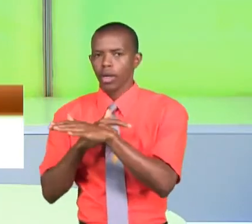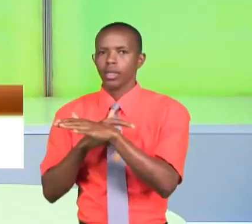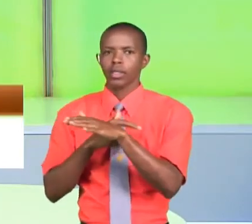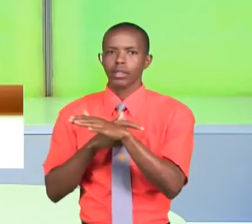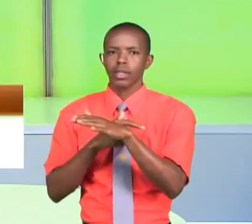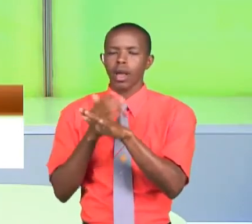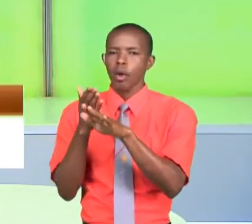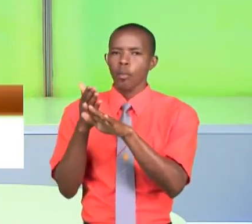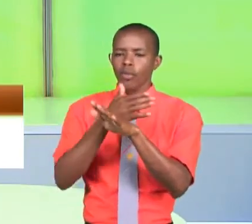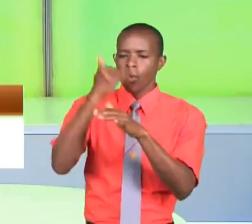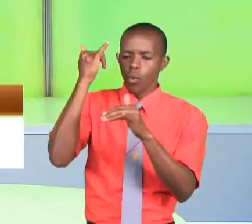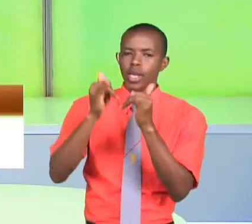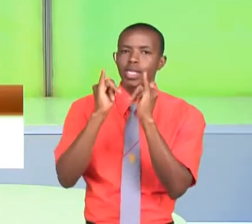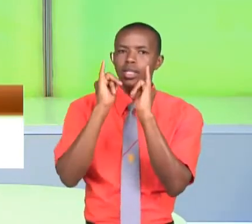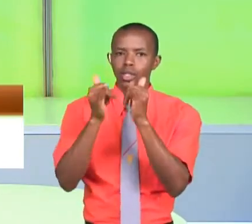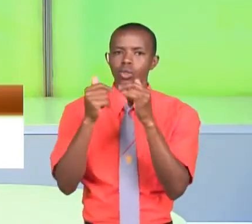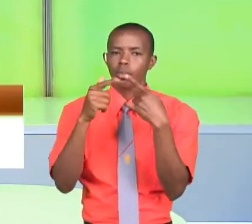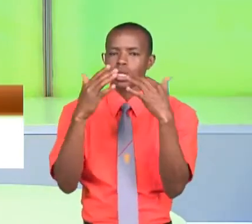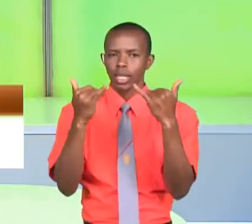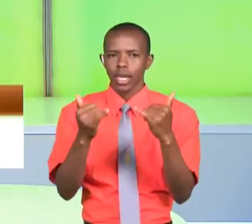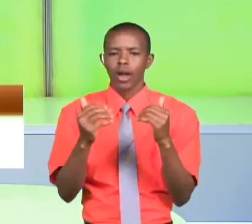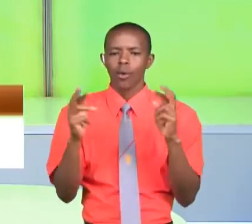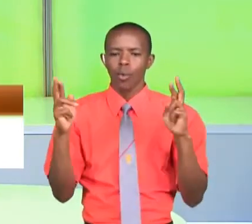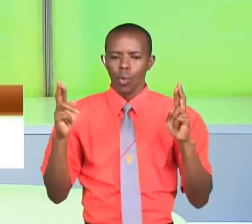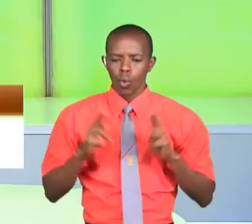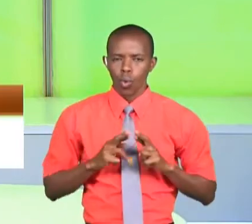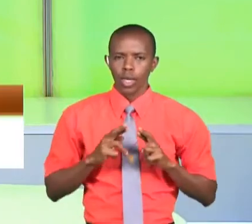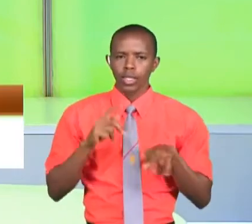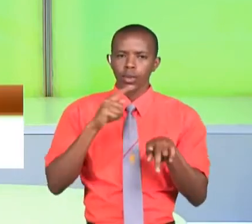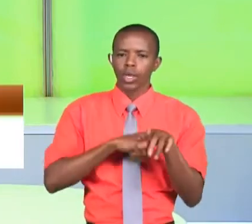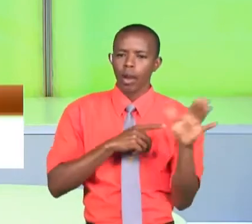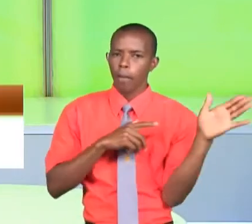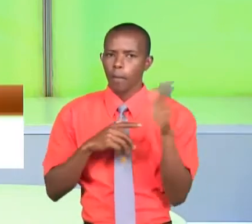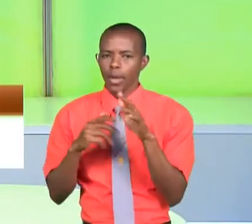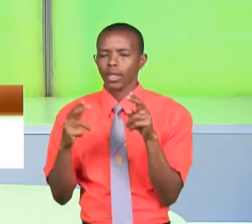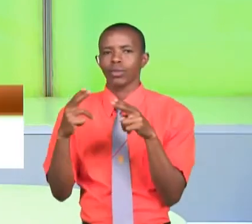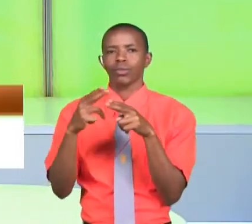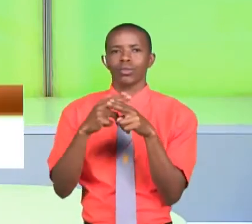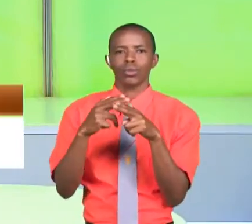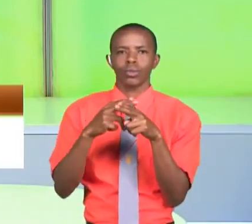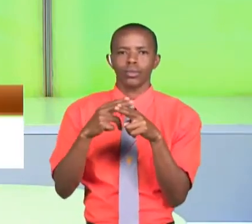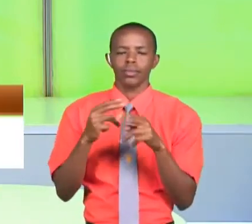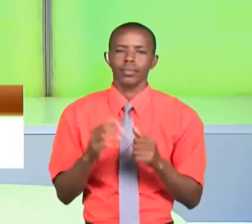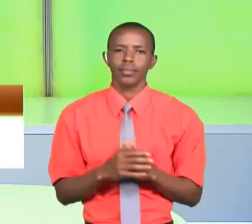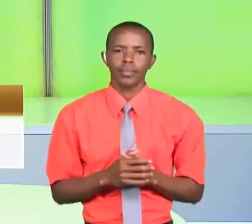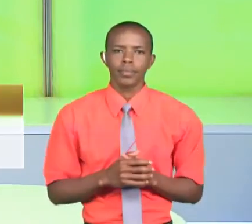tutumalize matangazo haya Lakini kwa sasa tuende kwenye wapumziko Tutarezia baada ya mdo So kwa mrefu